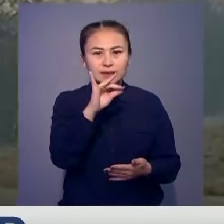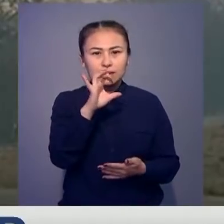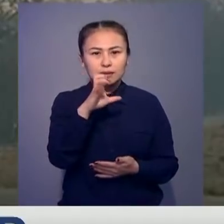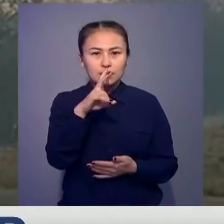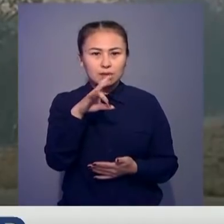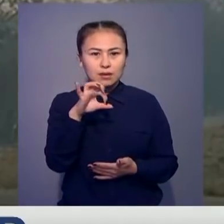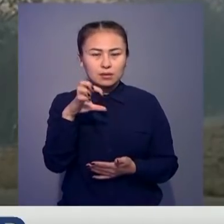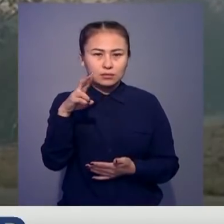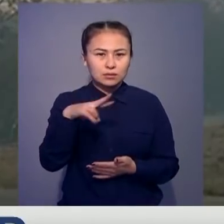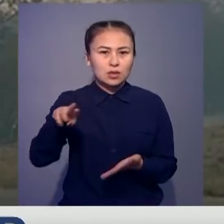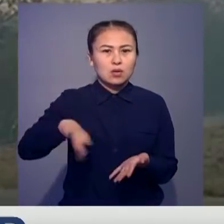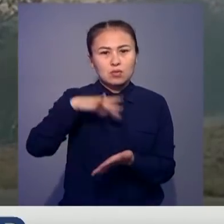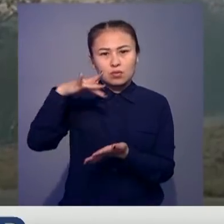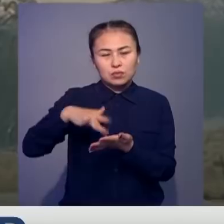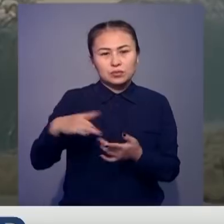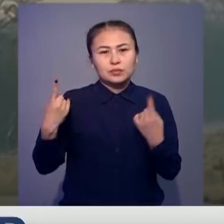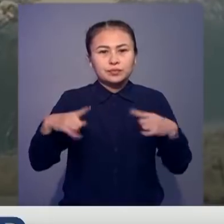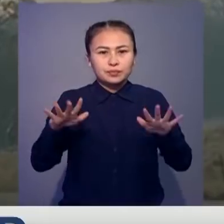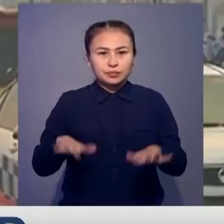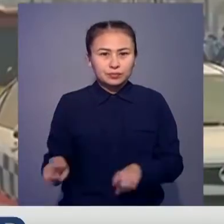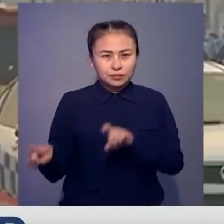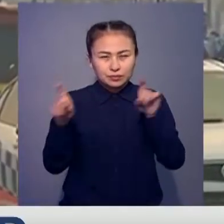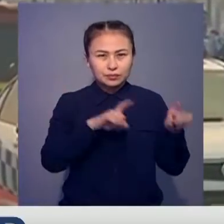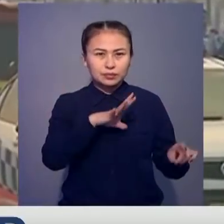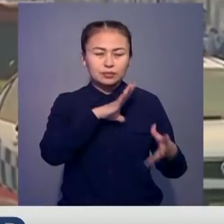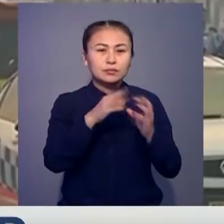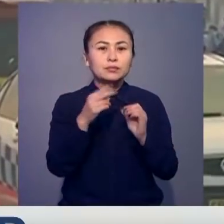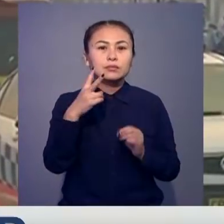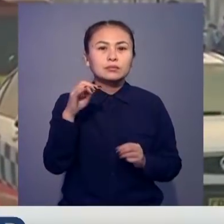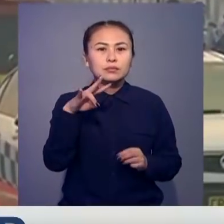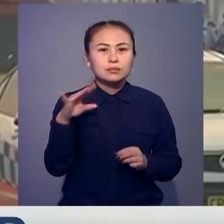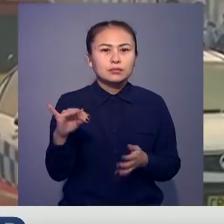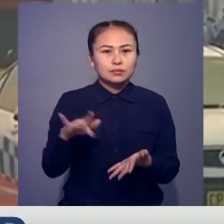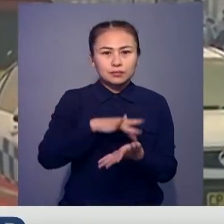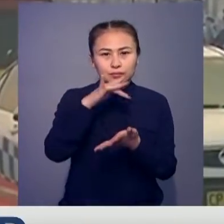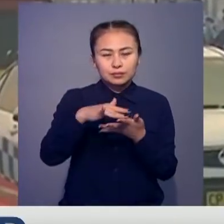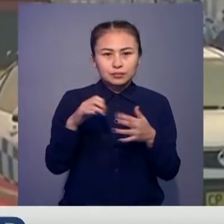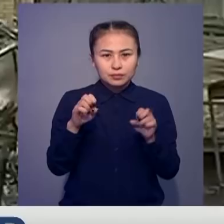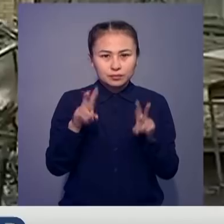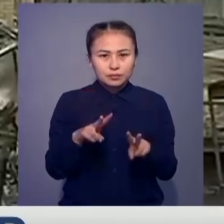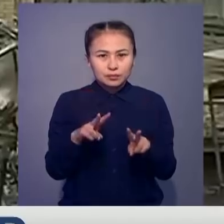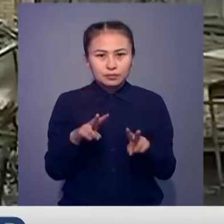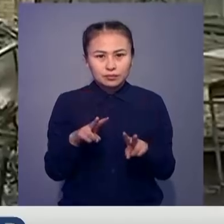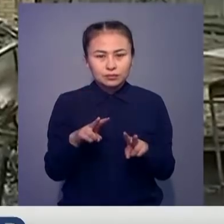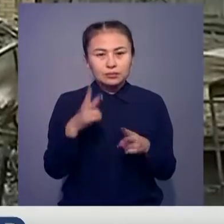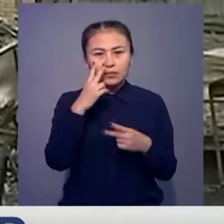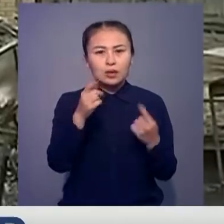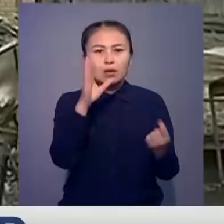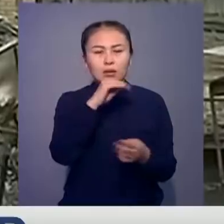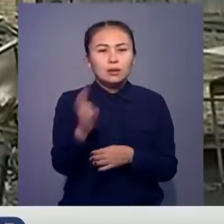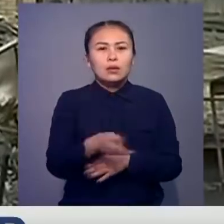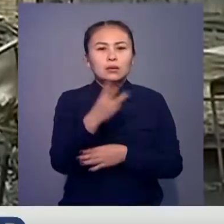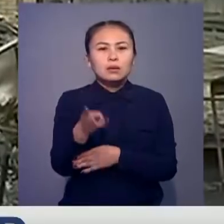штатының бірнеше қаласында тұрғындар өзге жерге көшуге мәжбүр болды. Ал Лейдли ғаласында мамандар тілсіз жауды ауызықтай алған.